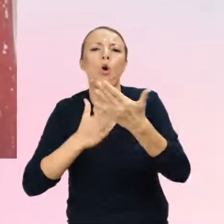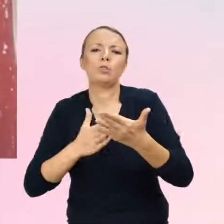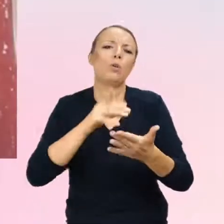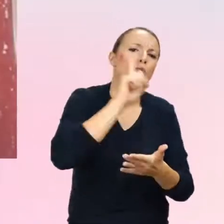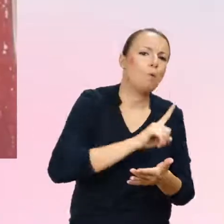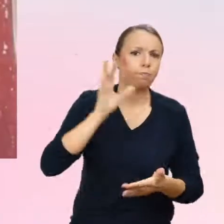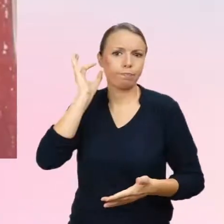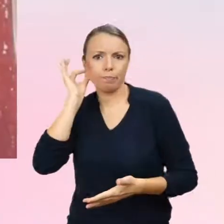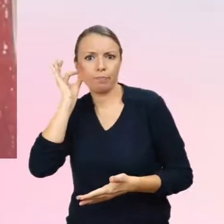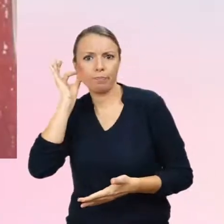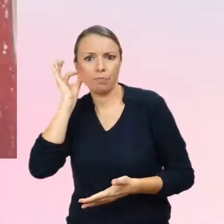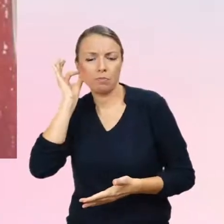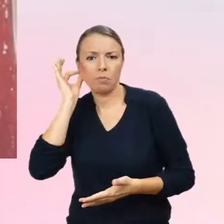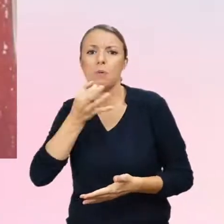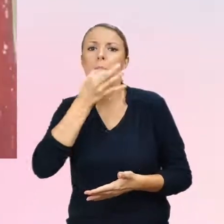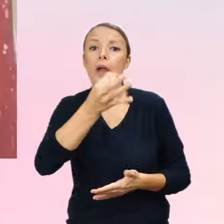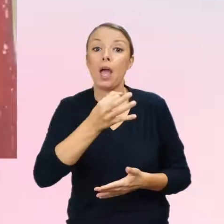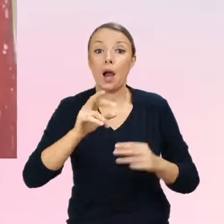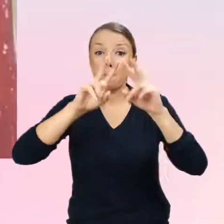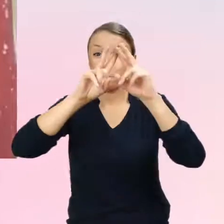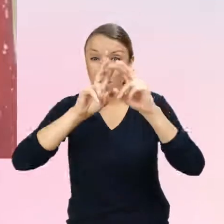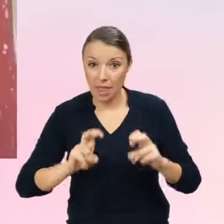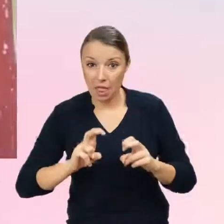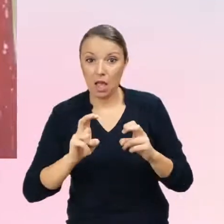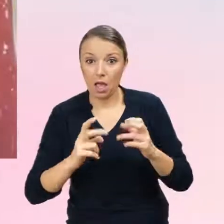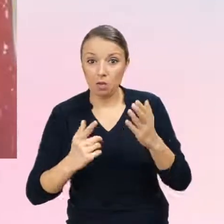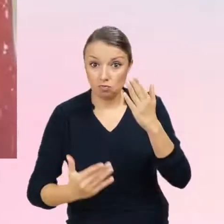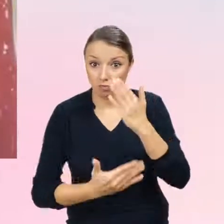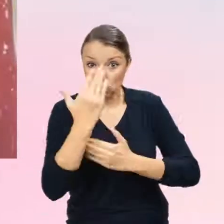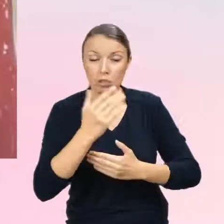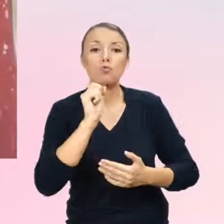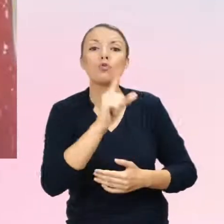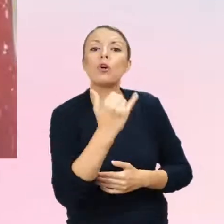niebinarne, mówiące o tym?